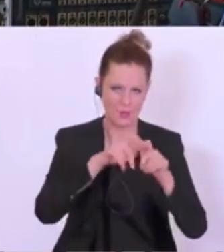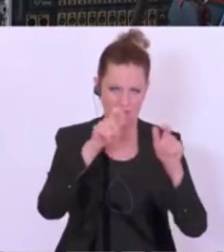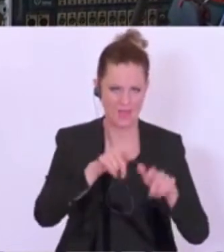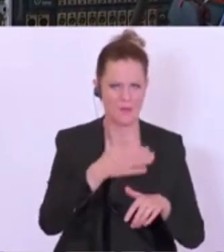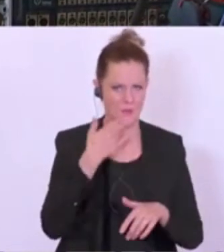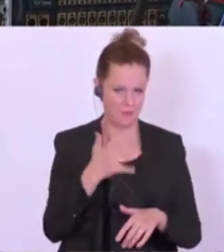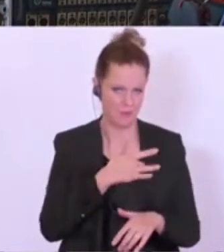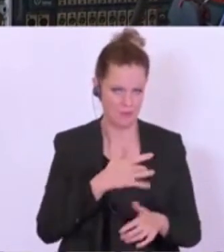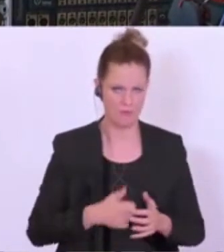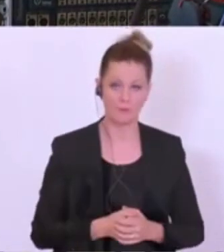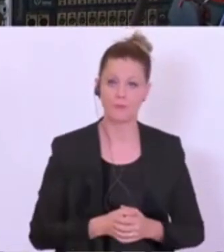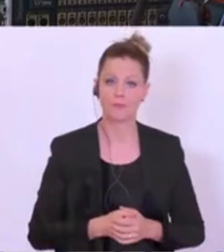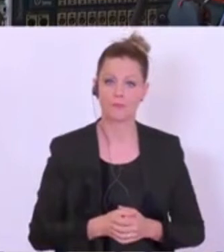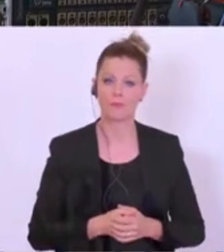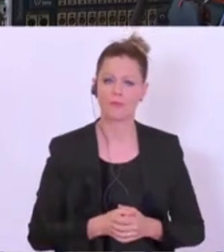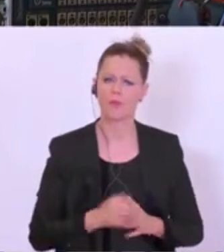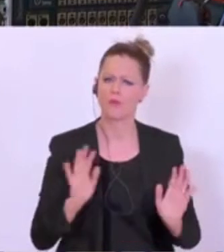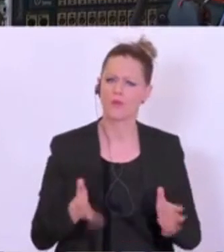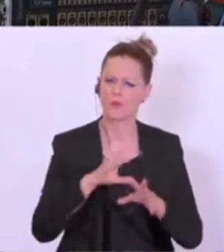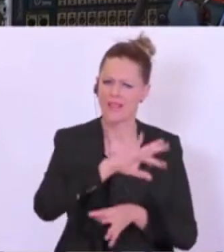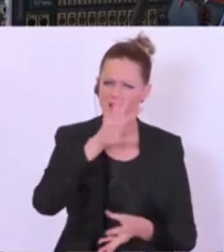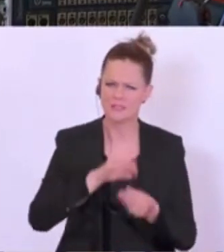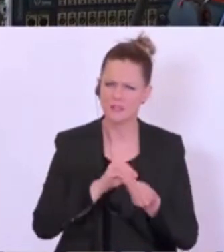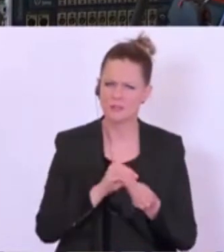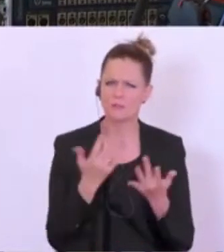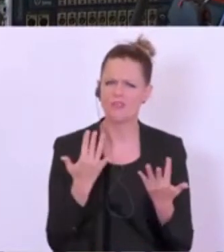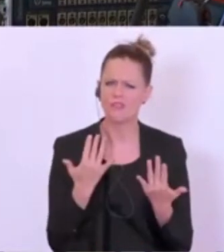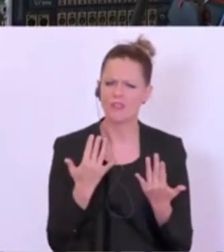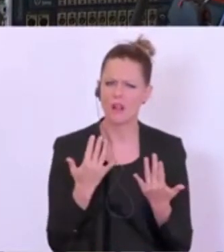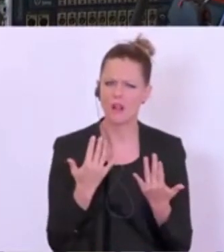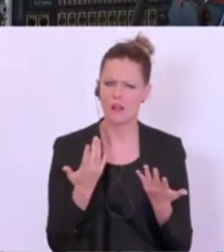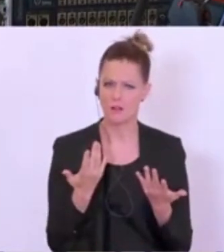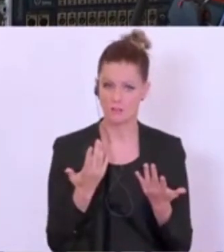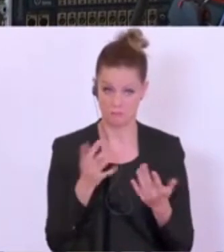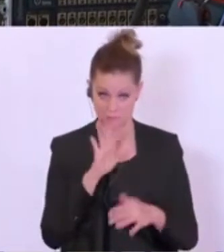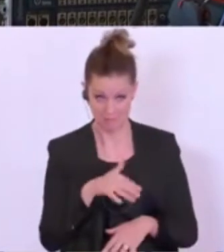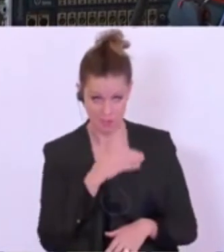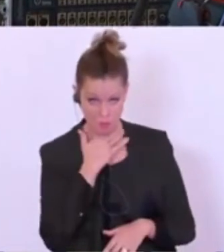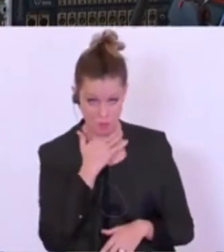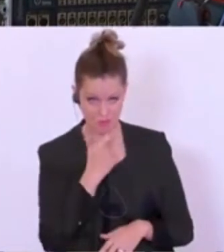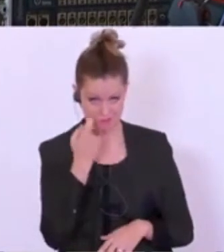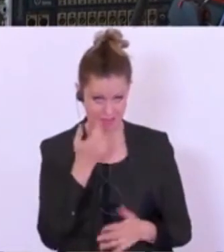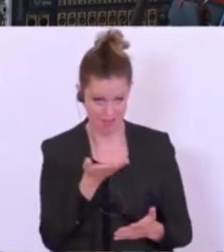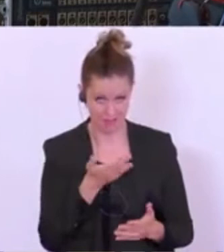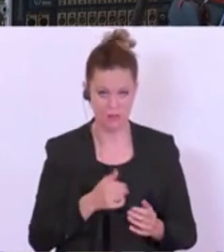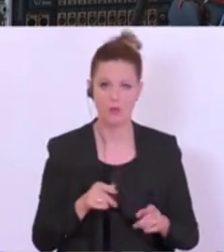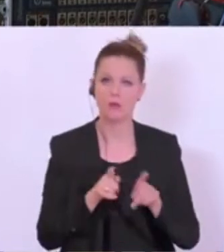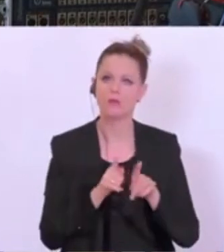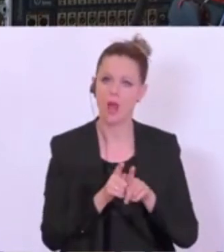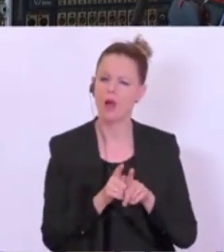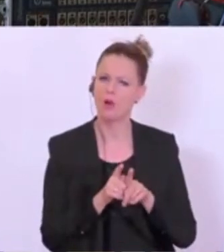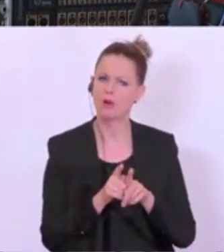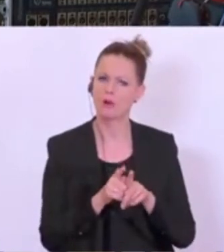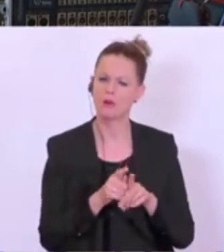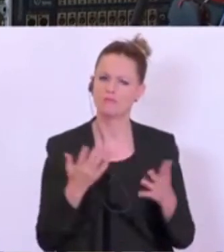Frage ist, wie hoch ist denn die Förderung insgesamt in dem Bereich? Ist das aus Ihrer Sicht ausreichend? Beziehungsweise